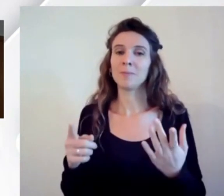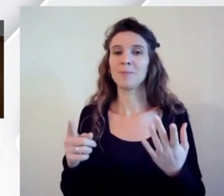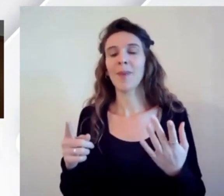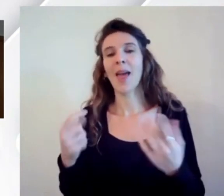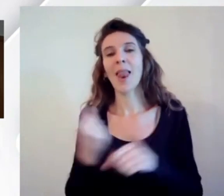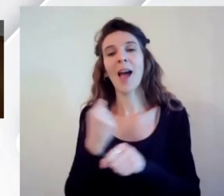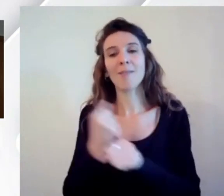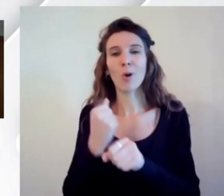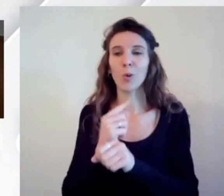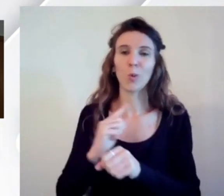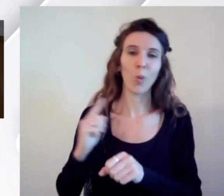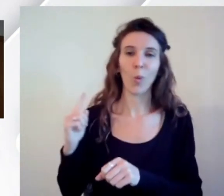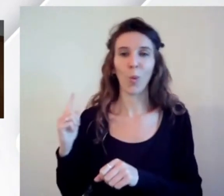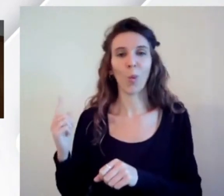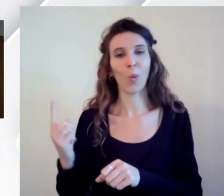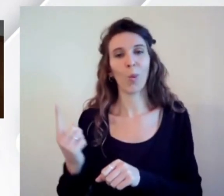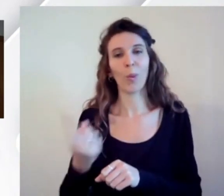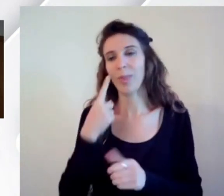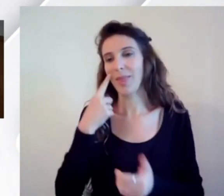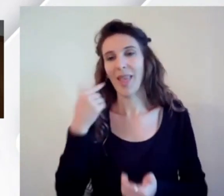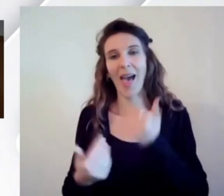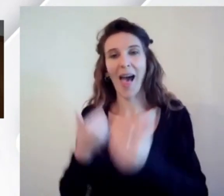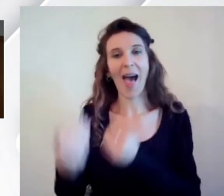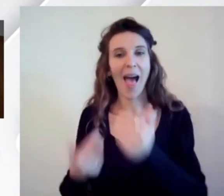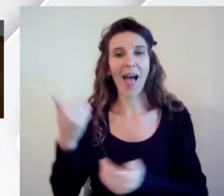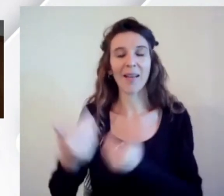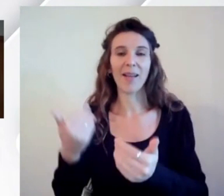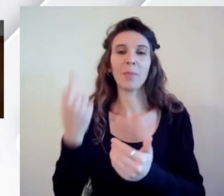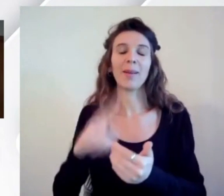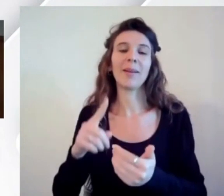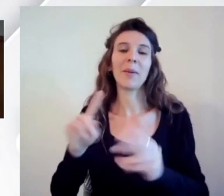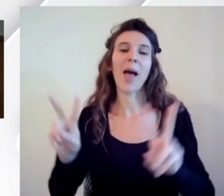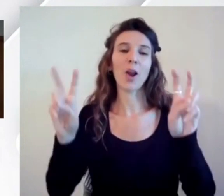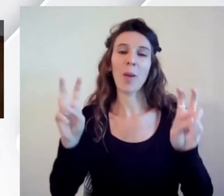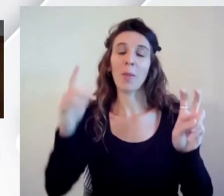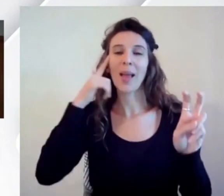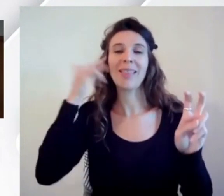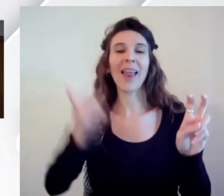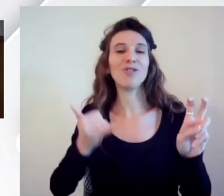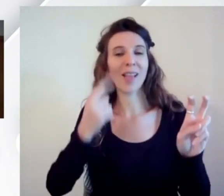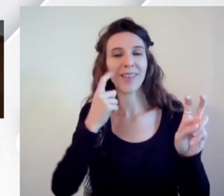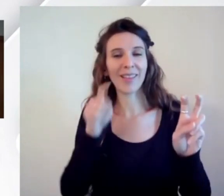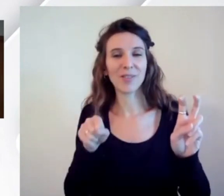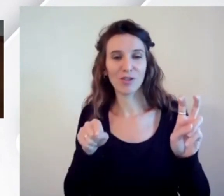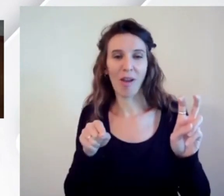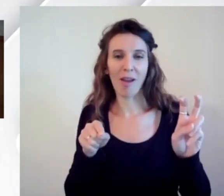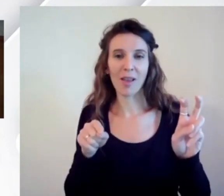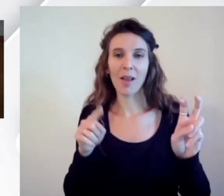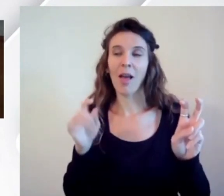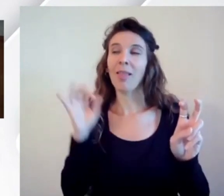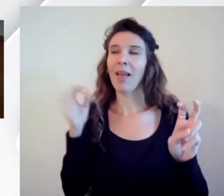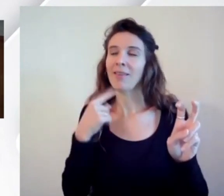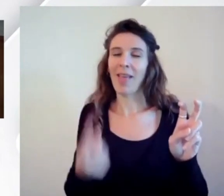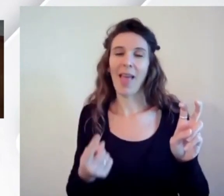tutti quanti affrontando con varie sfaccettature della intelligenza artificiale si diceva sempre comunque